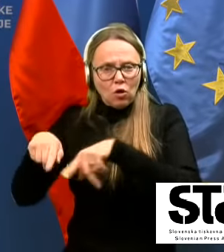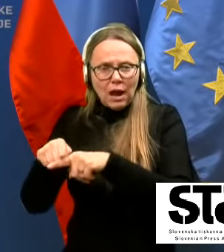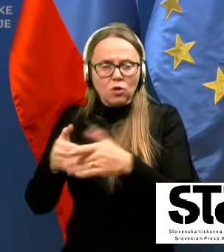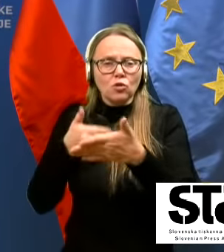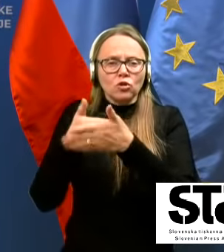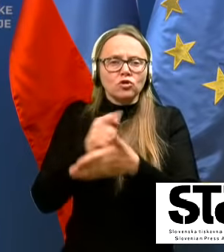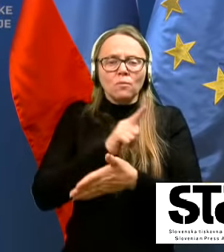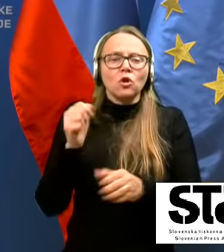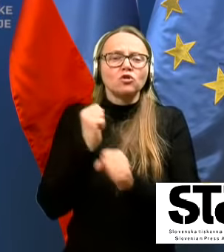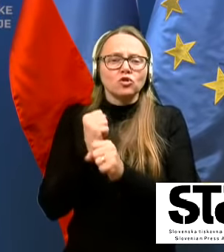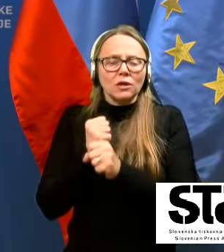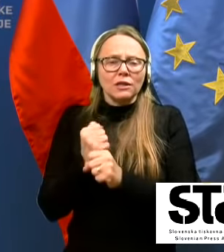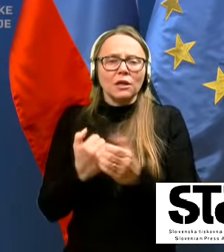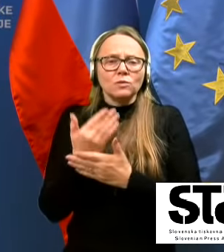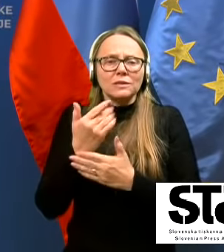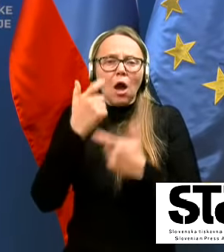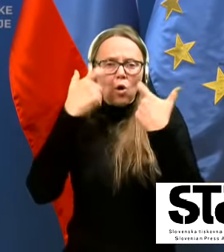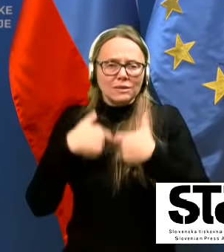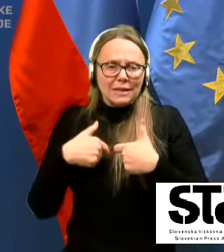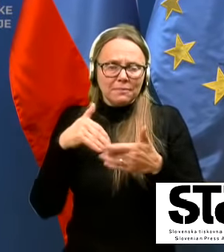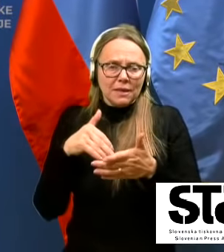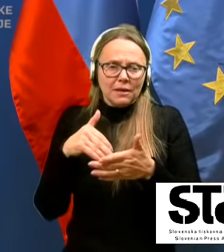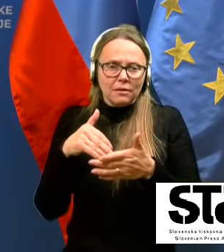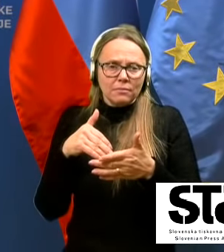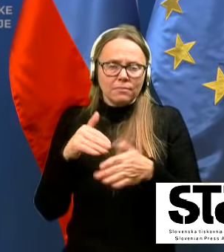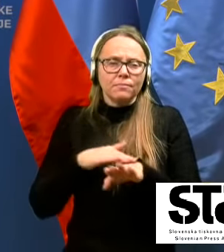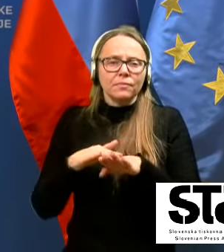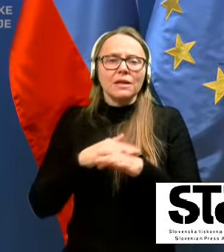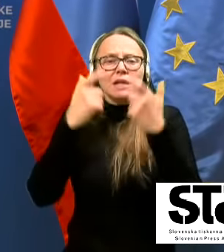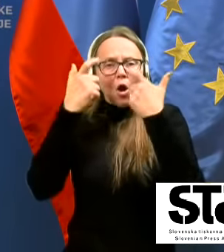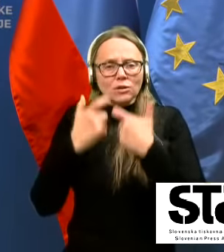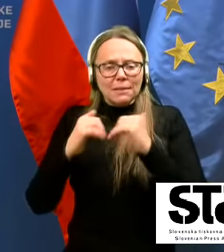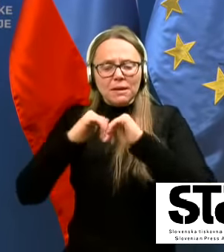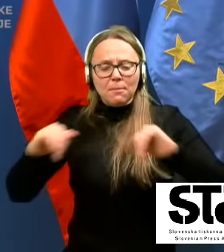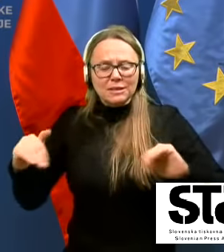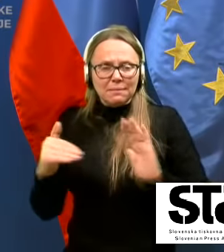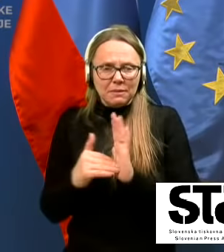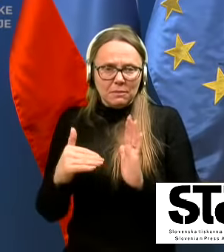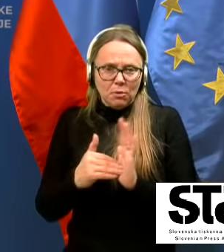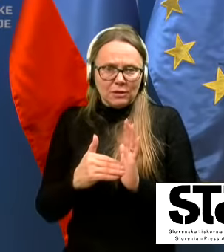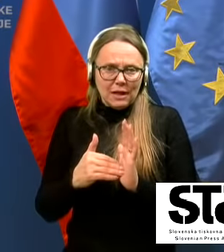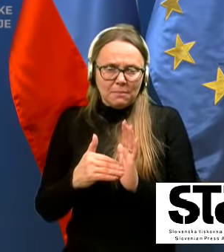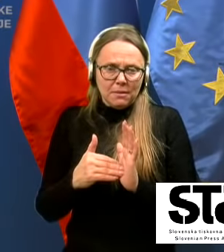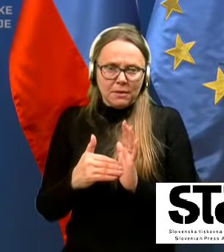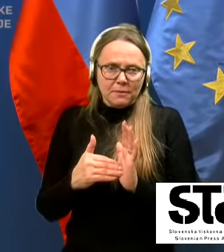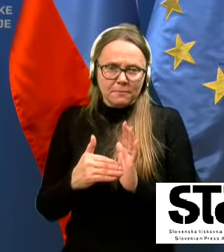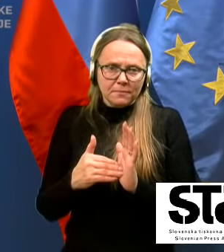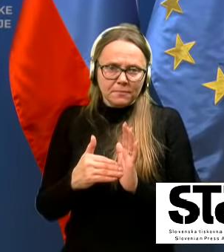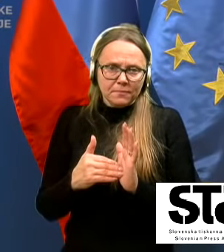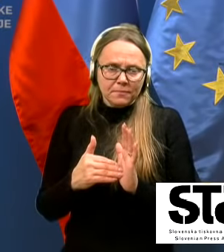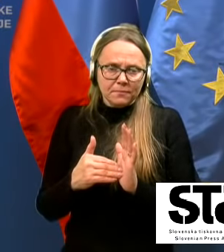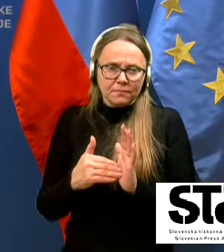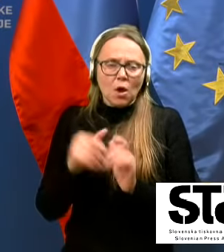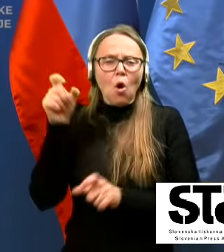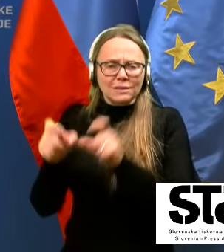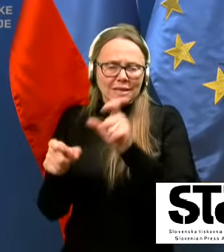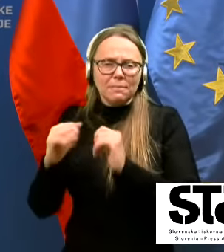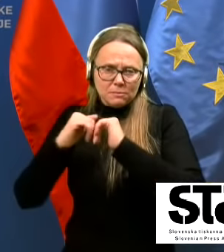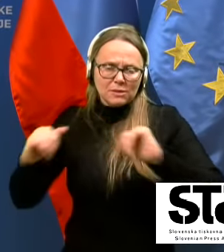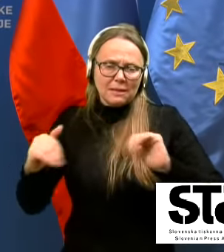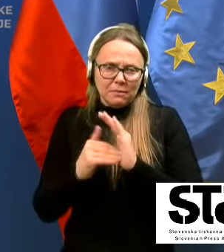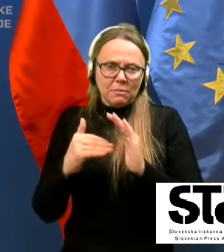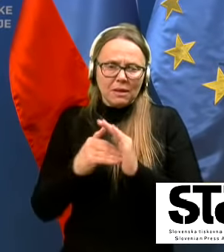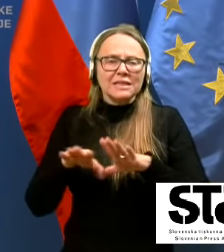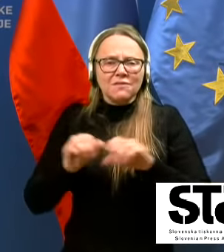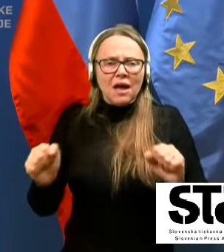dostop do storitev za osebe s posebnimi potrebami, izvajanje v zdrževalnih ali